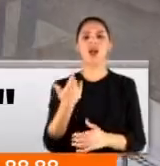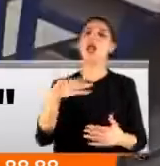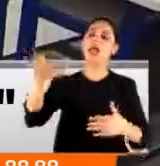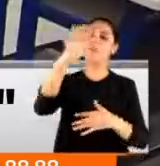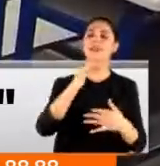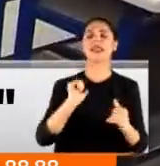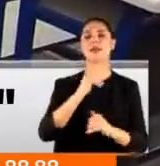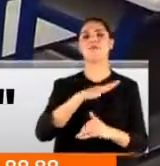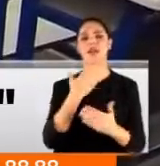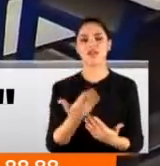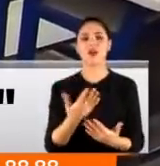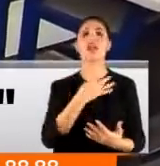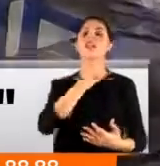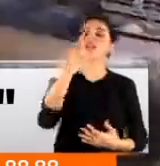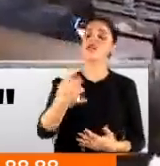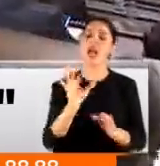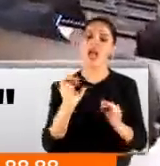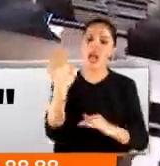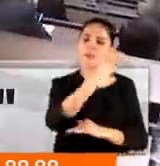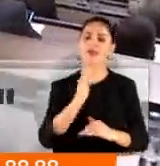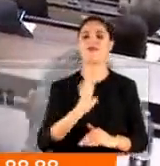layıktır, şükrana layıktır.